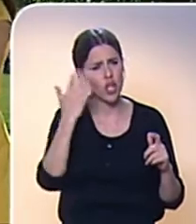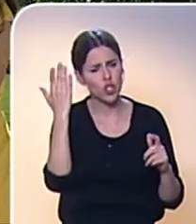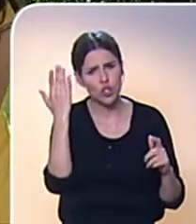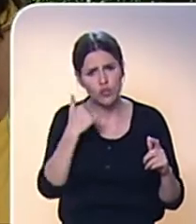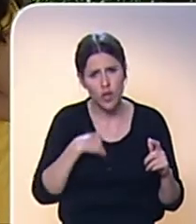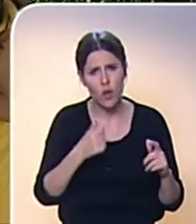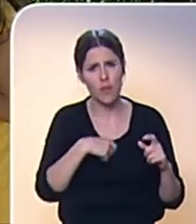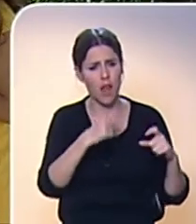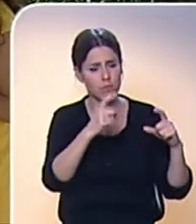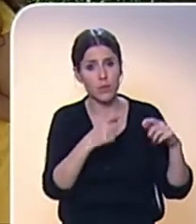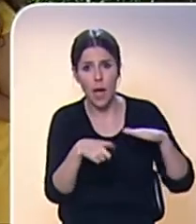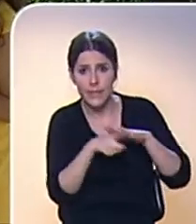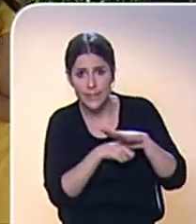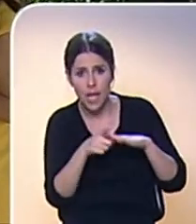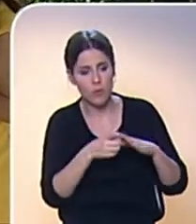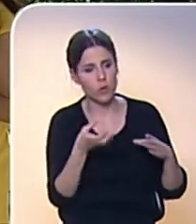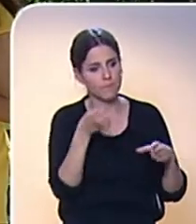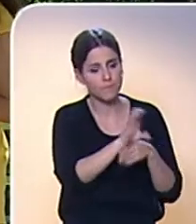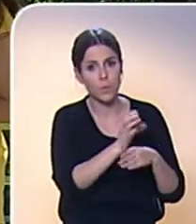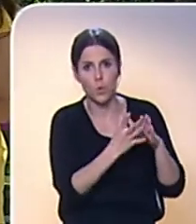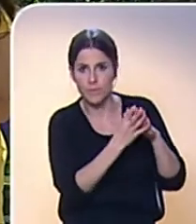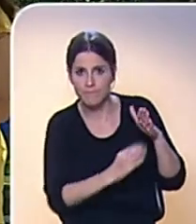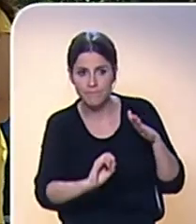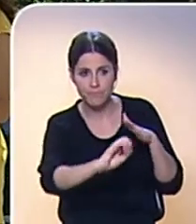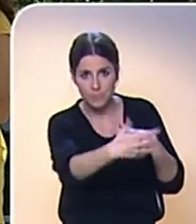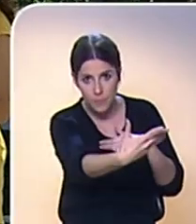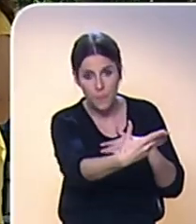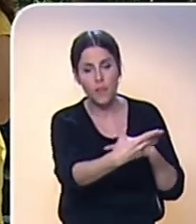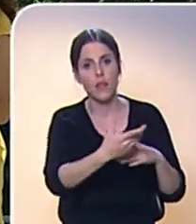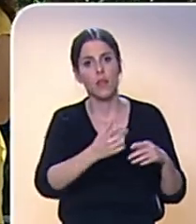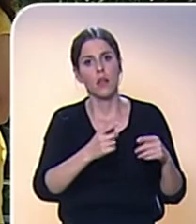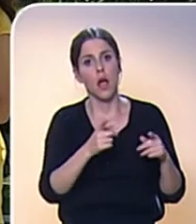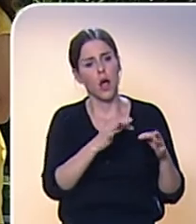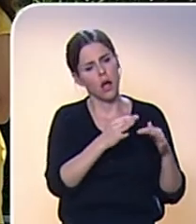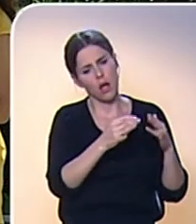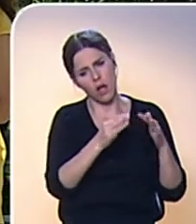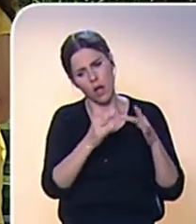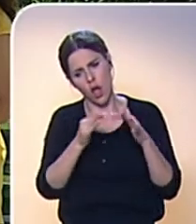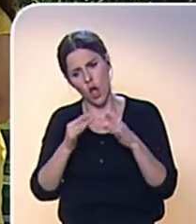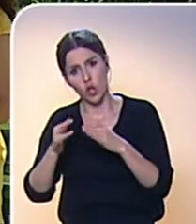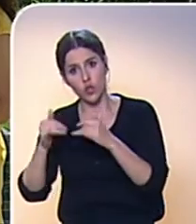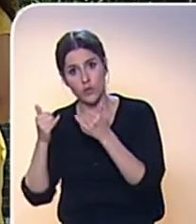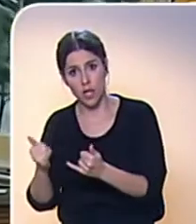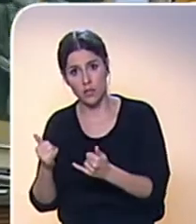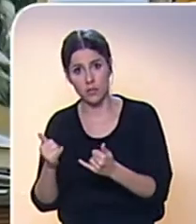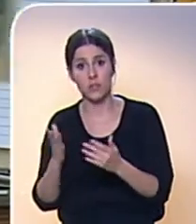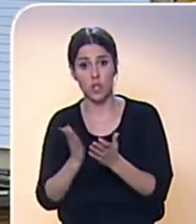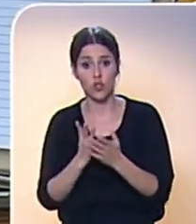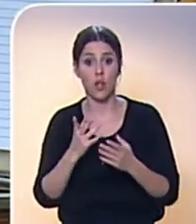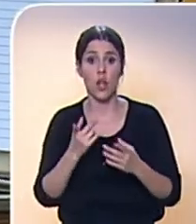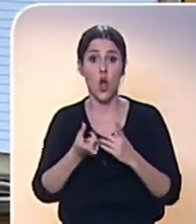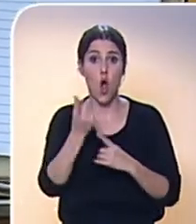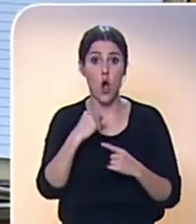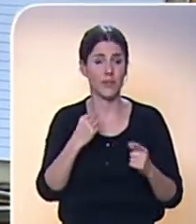které se nechávají naskenovat, vlastně vytváří to album, až po současné fotografie v elektronické podobě, takže vlastně tomu